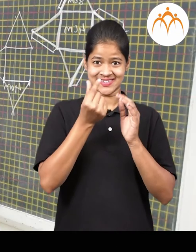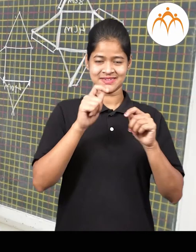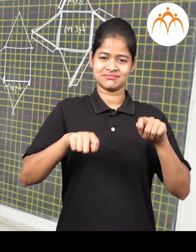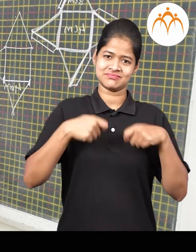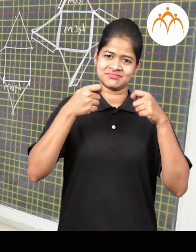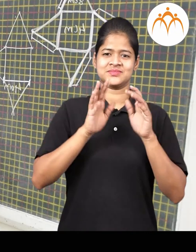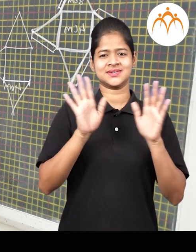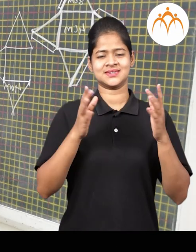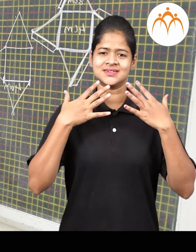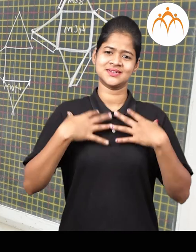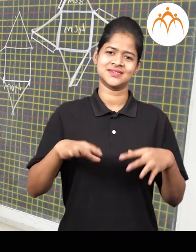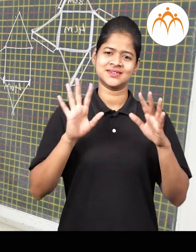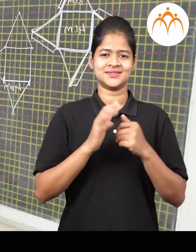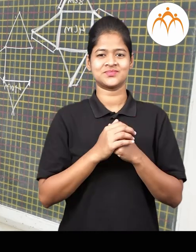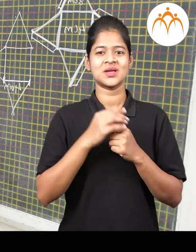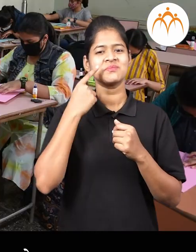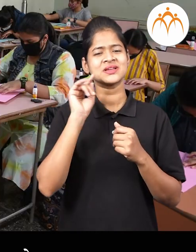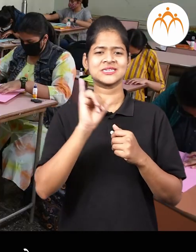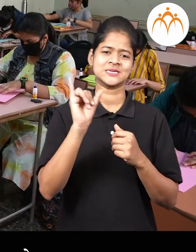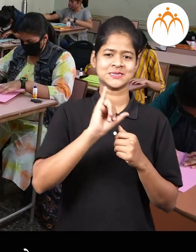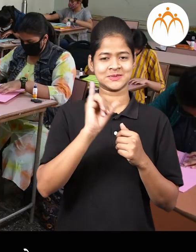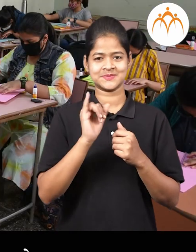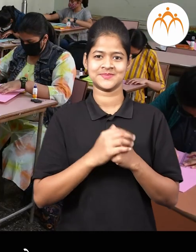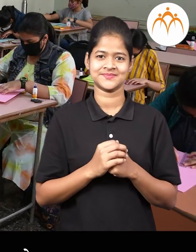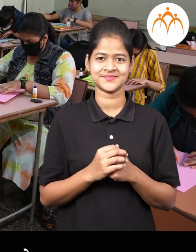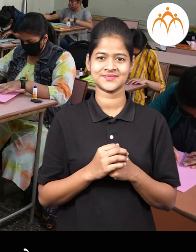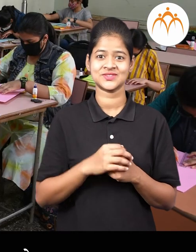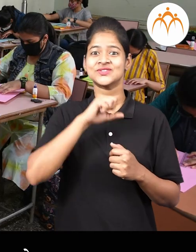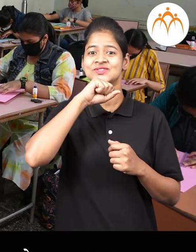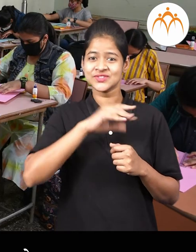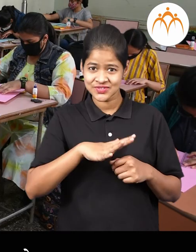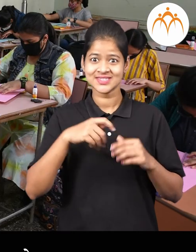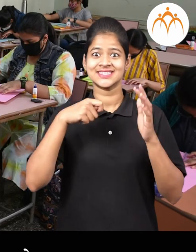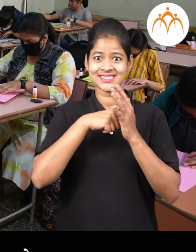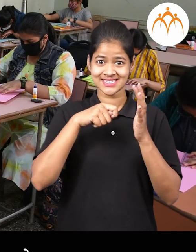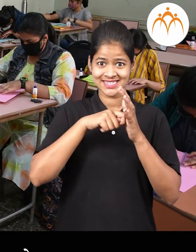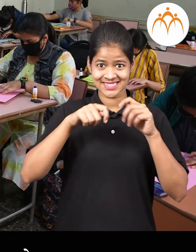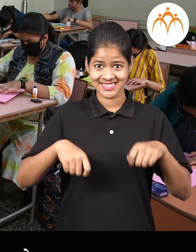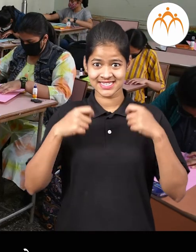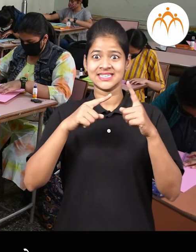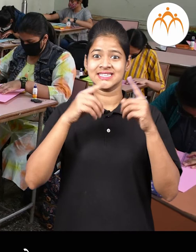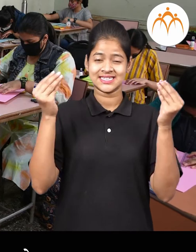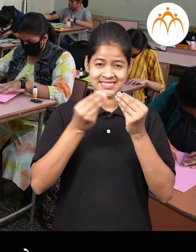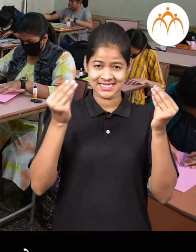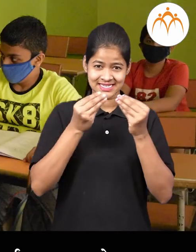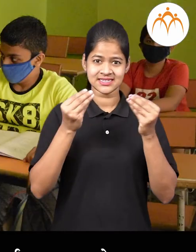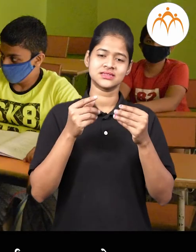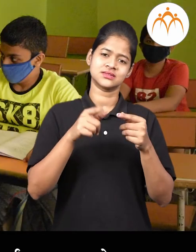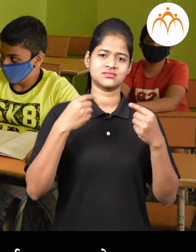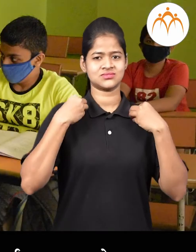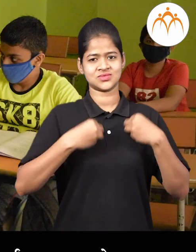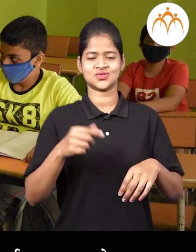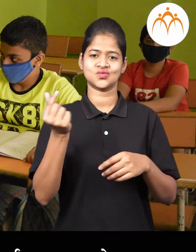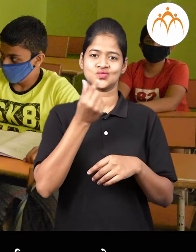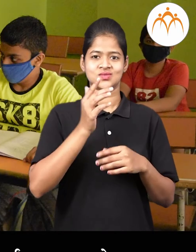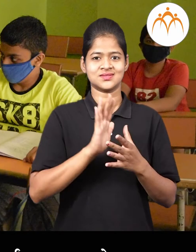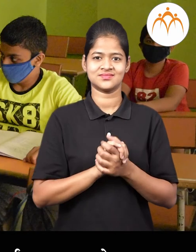ही पैंट वा शर्ट घालता तरुण मुले मुली, जीन्स, टीशर्ट असा पोशाख करता नविन